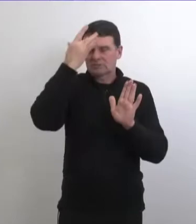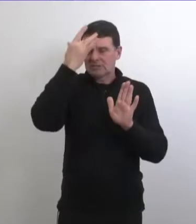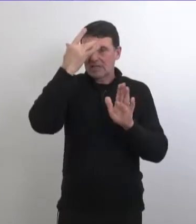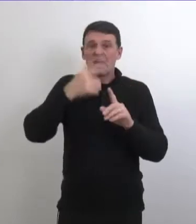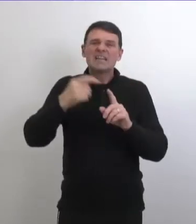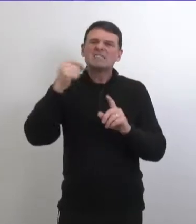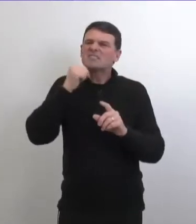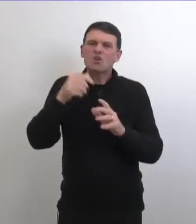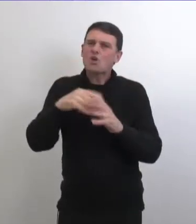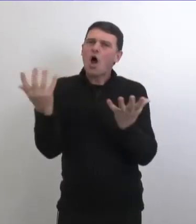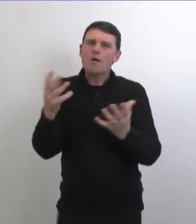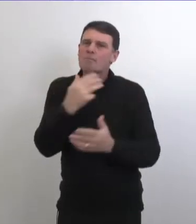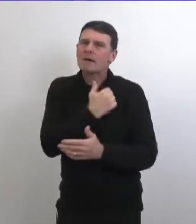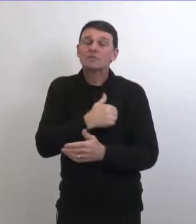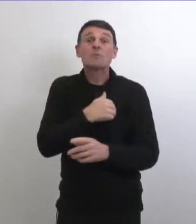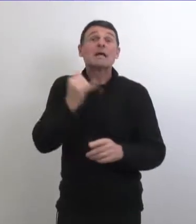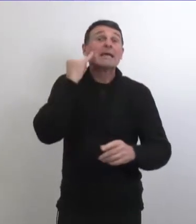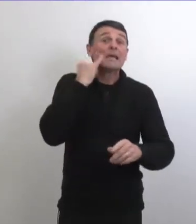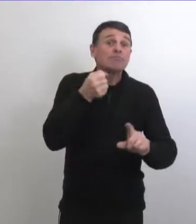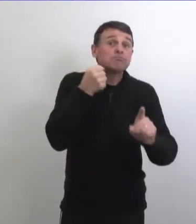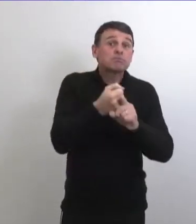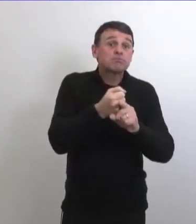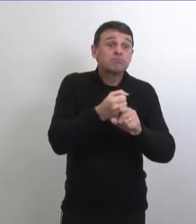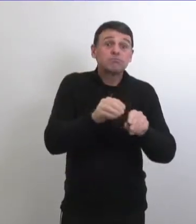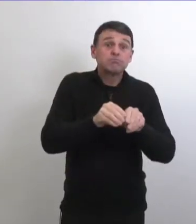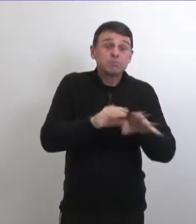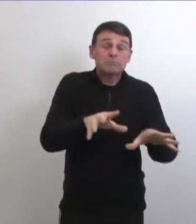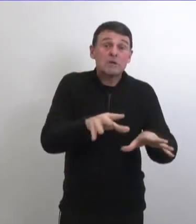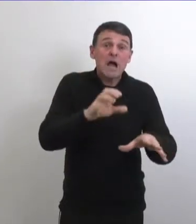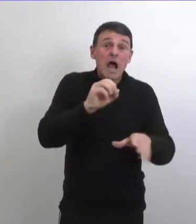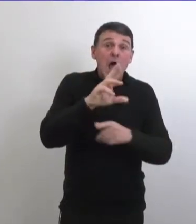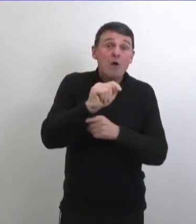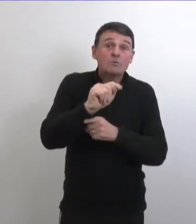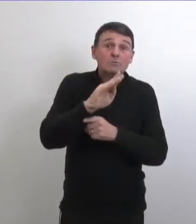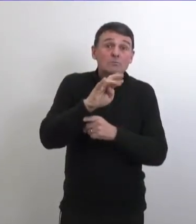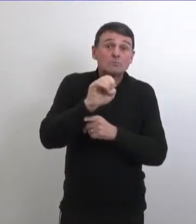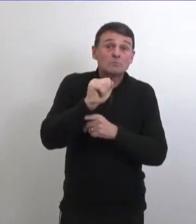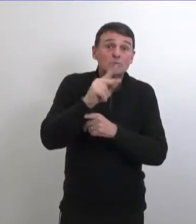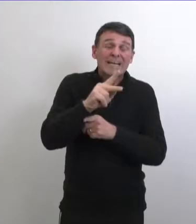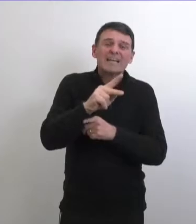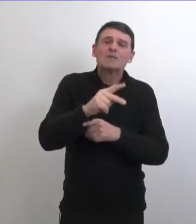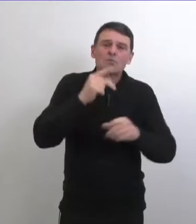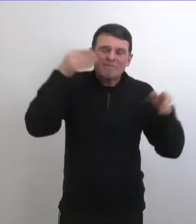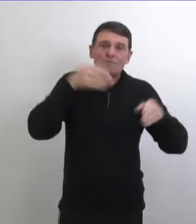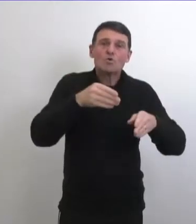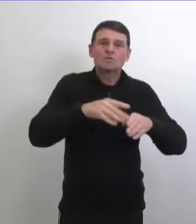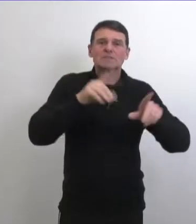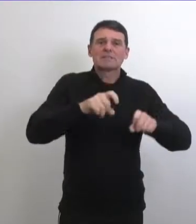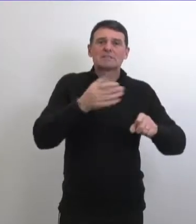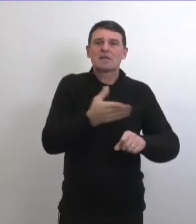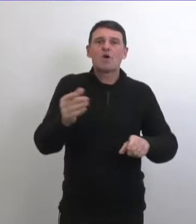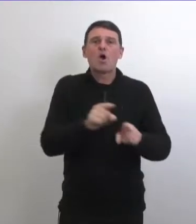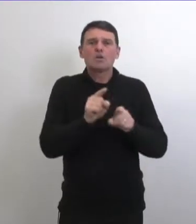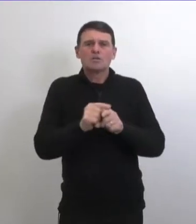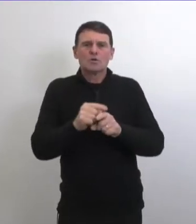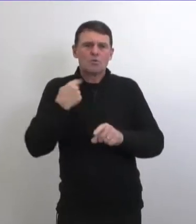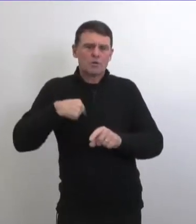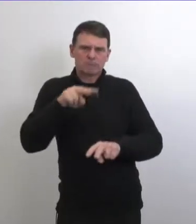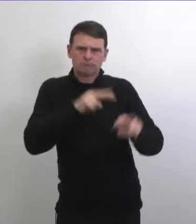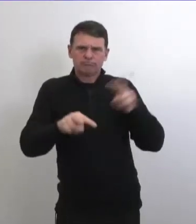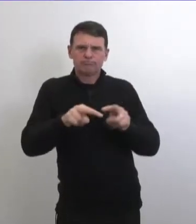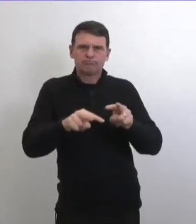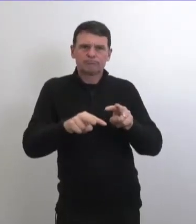veut dire on a fait un peu de dépistage asymptomatique il y en a dans les situations où il ya des foyers épidémiques donc là on a des